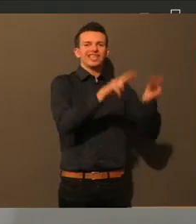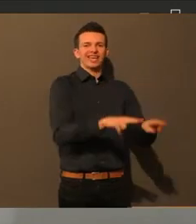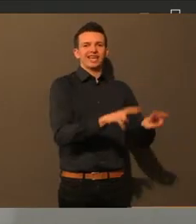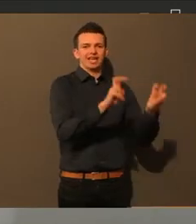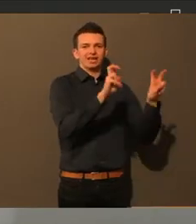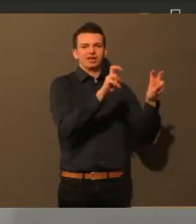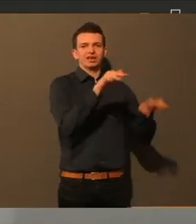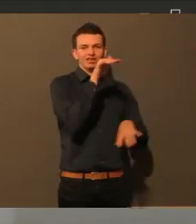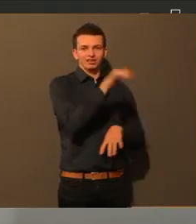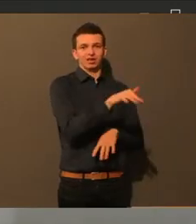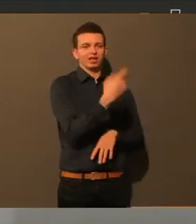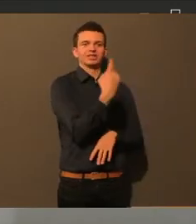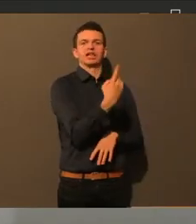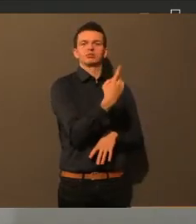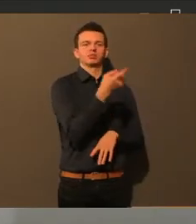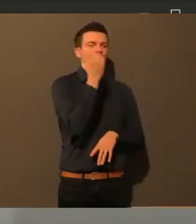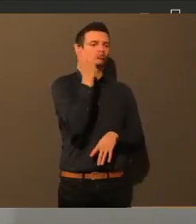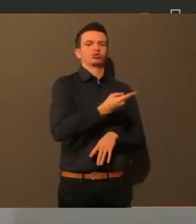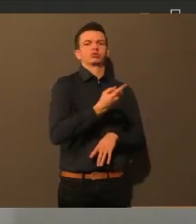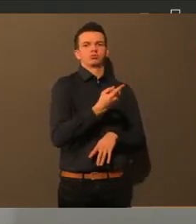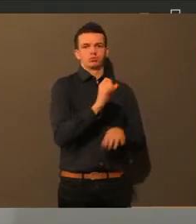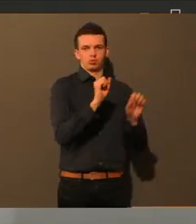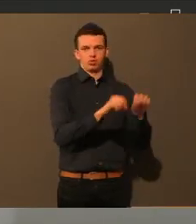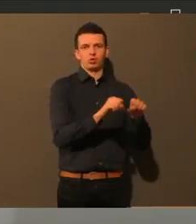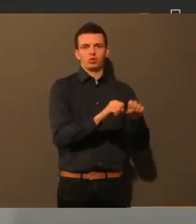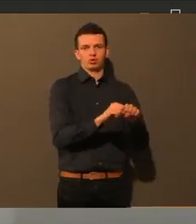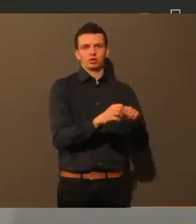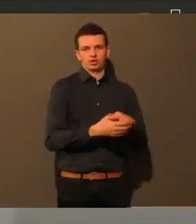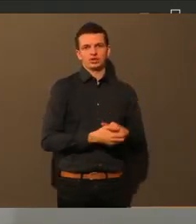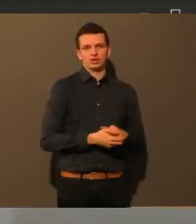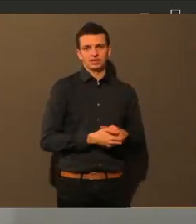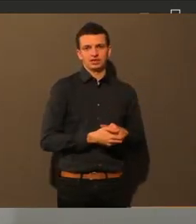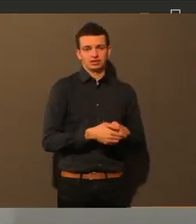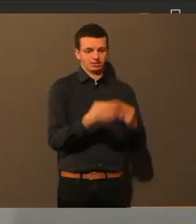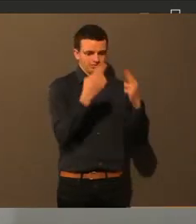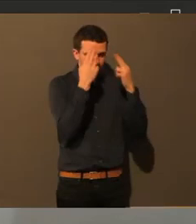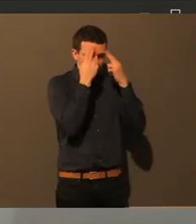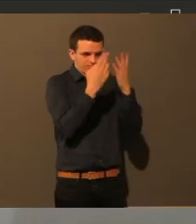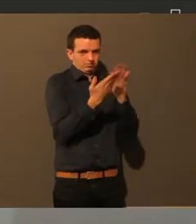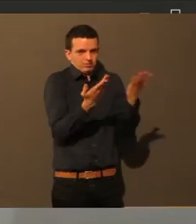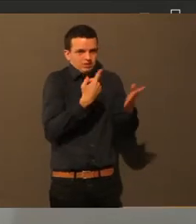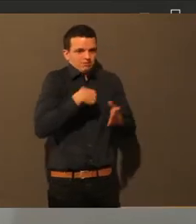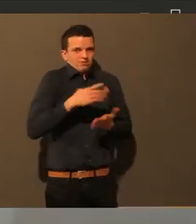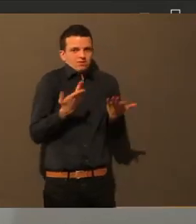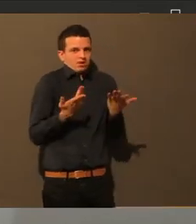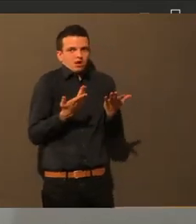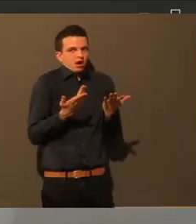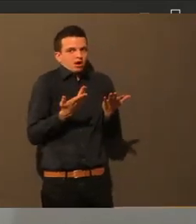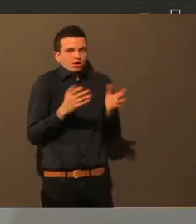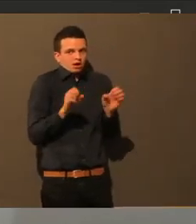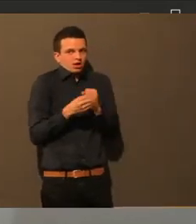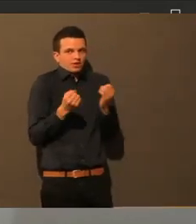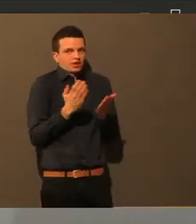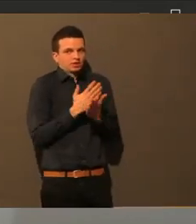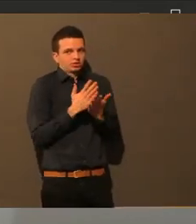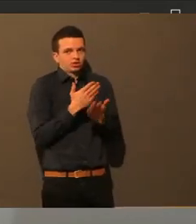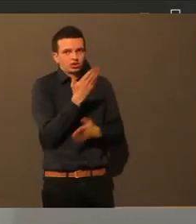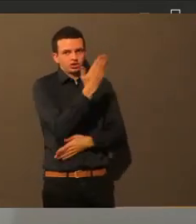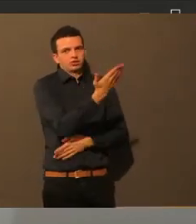weil ich es anders nicht klarstellen kann. Also ich würde immer dafür plädieren, dass man bitte bei sowas kulant sein soll und dann halt auch